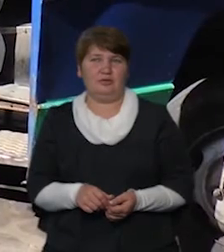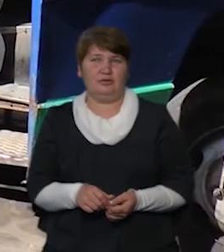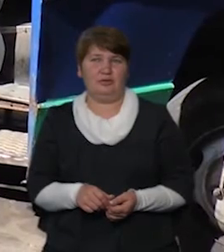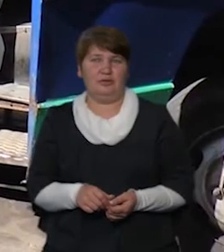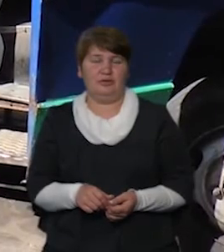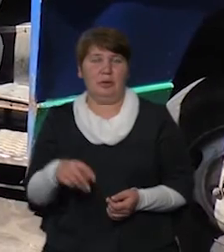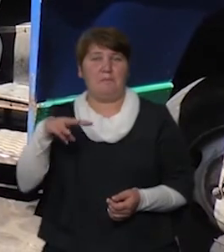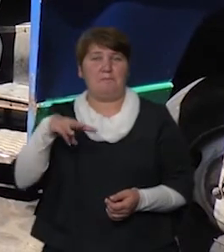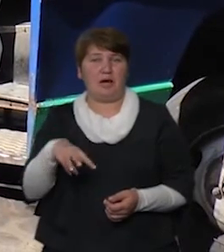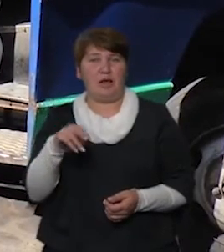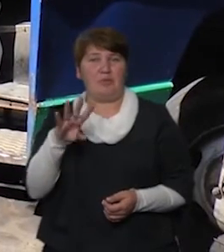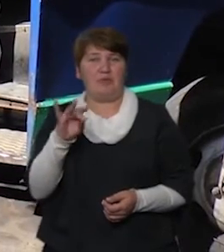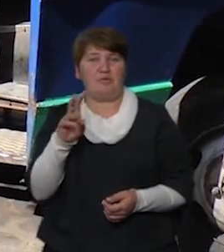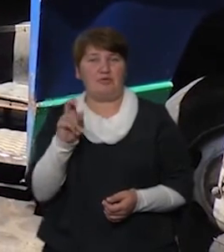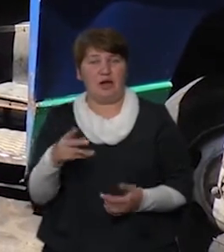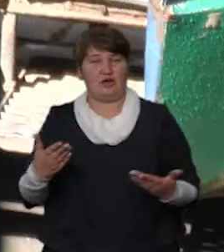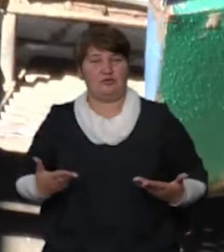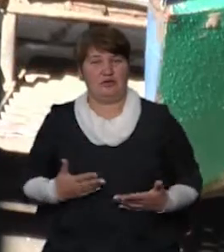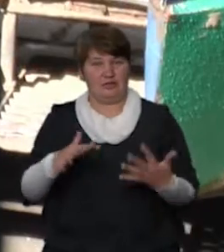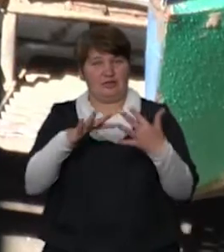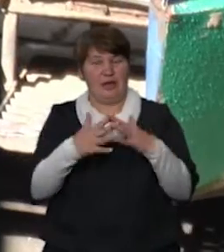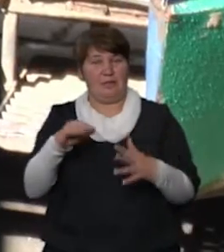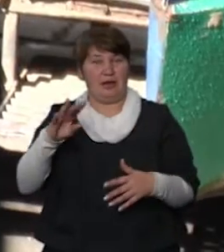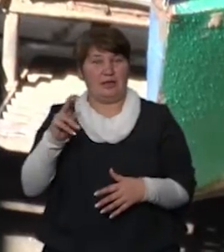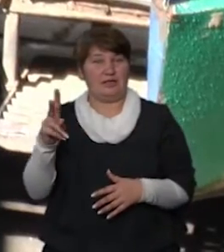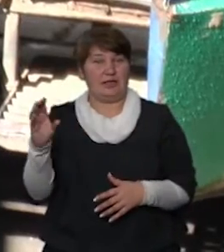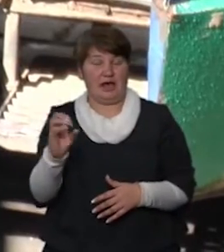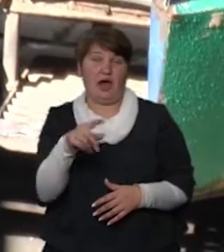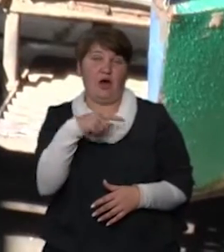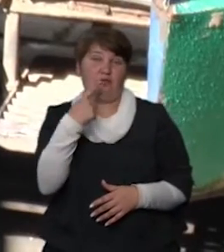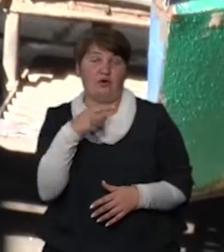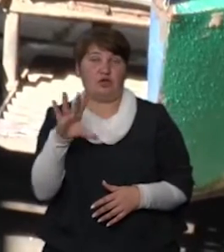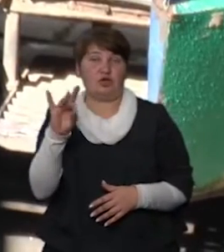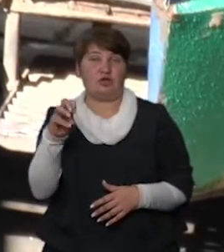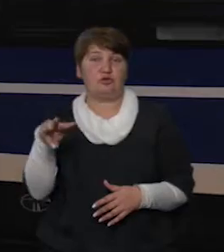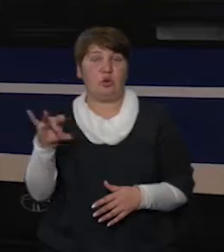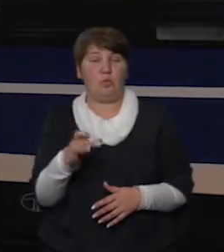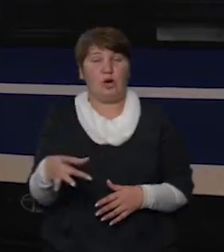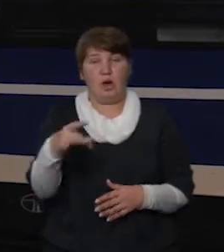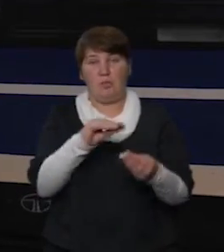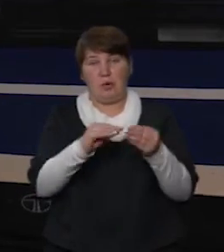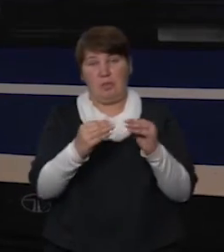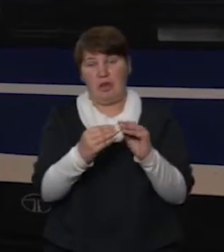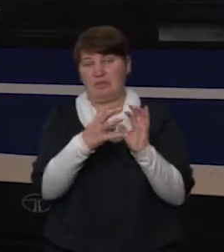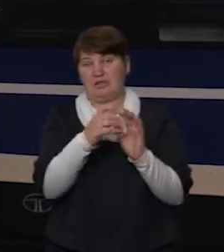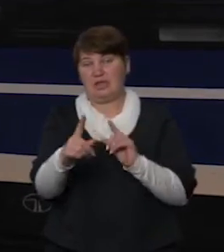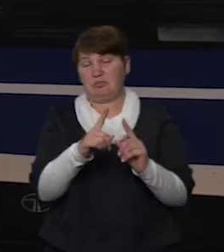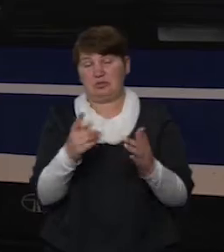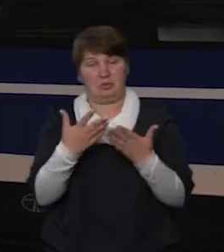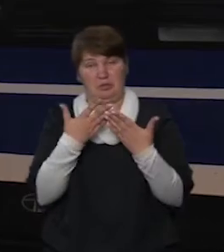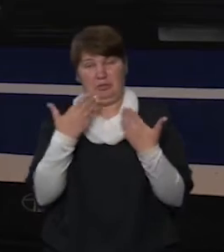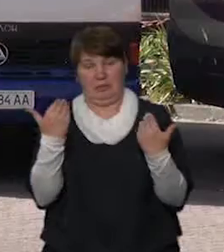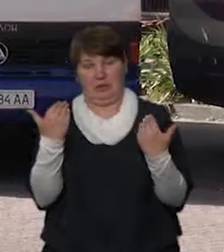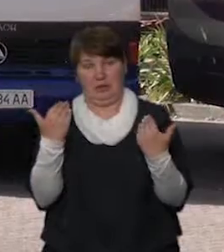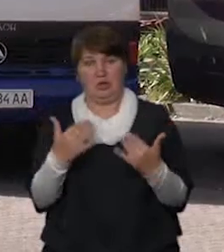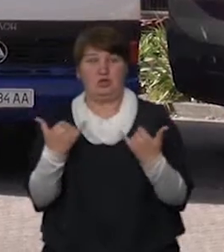Михайло Попівняк живе у селищі Перегінське. Каже, у Рожнятівському районі проблем з транспортом немає. Сьогодні через